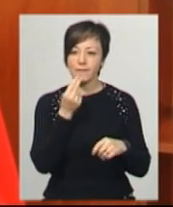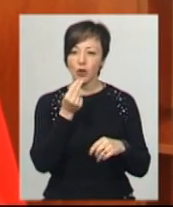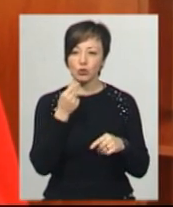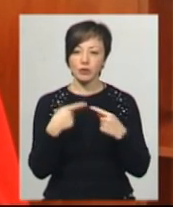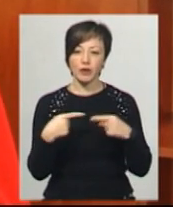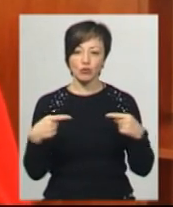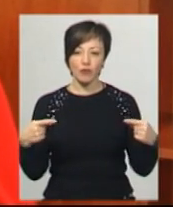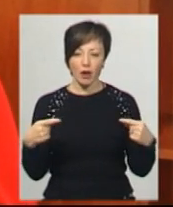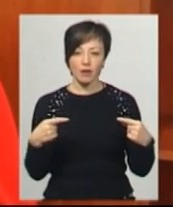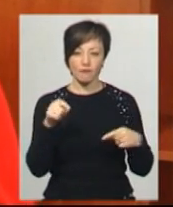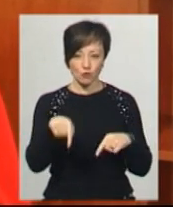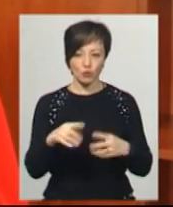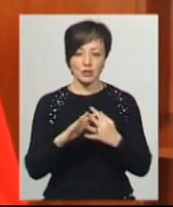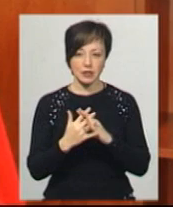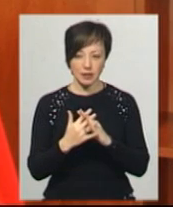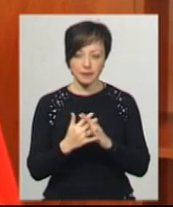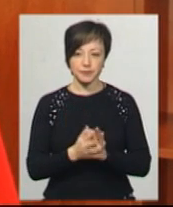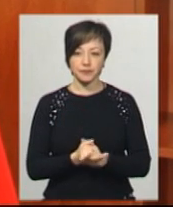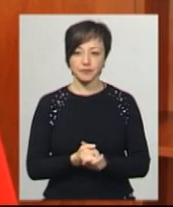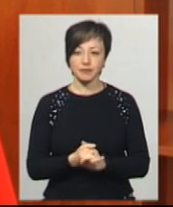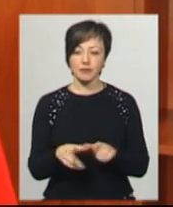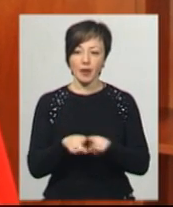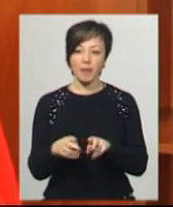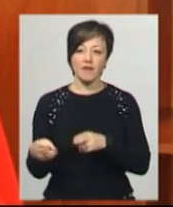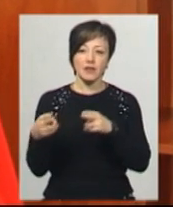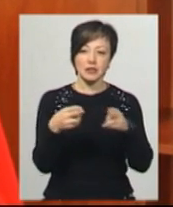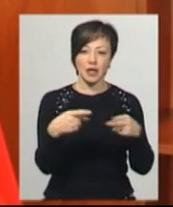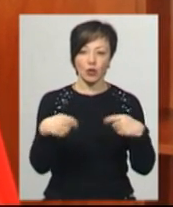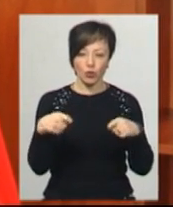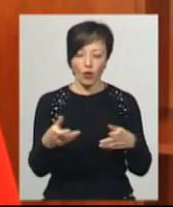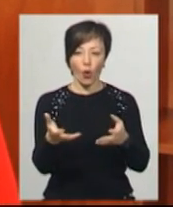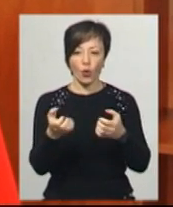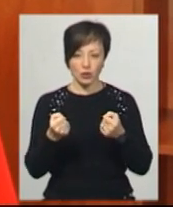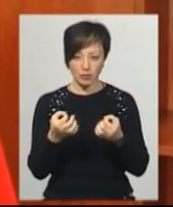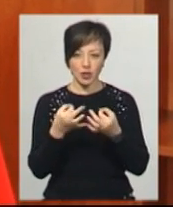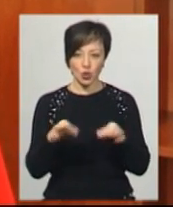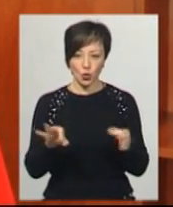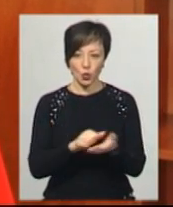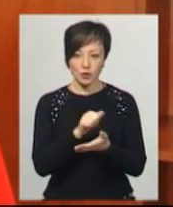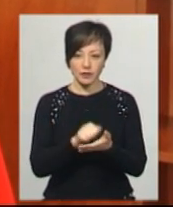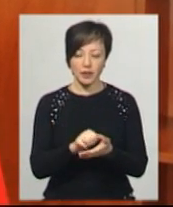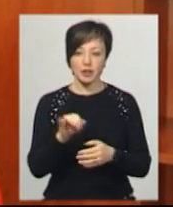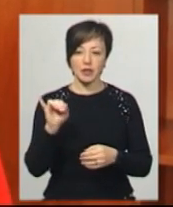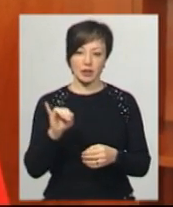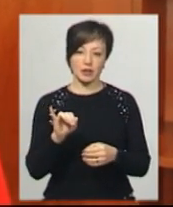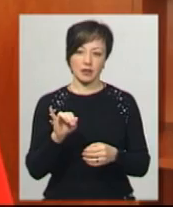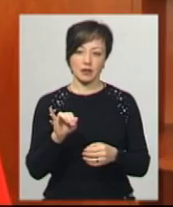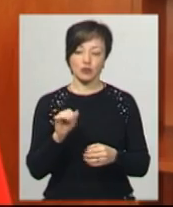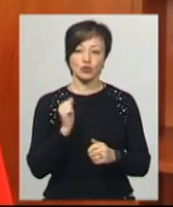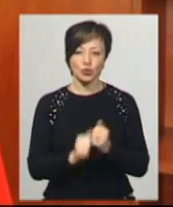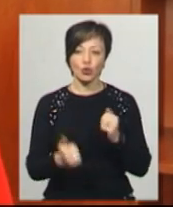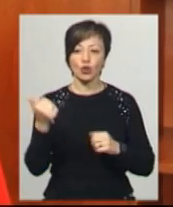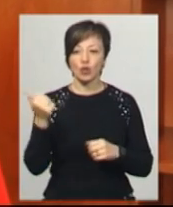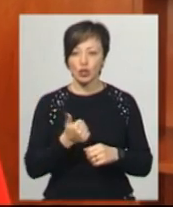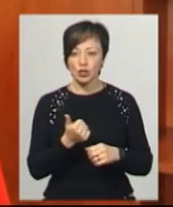харчування у Новігуті. Тобто, така виїзна торгівля, вони отримали цей дозвіл і щотижня